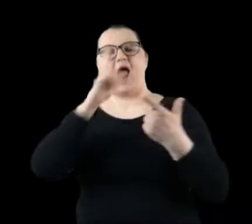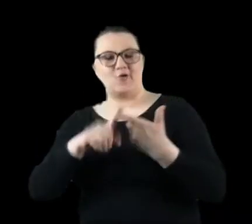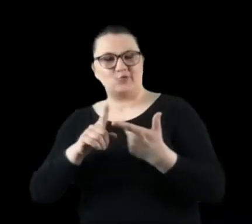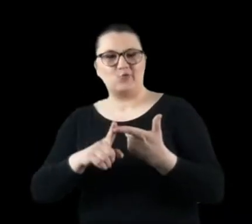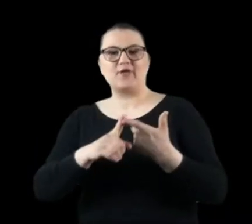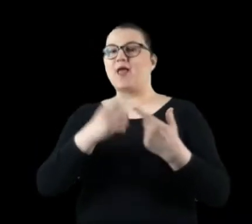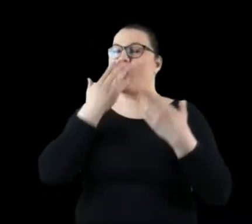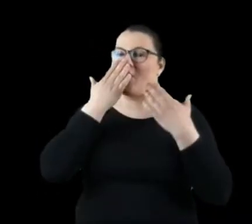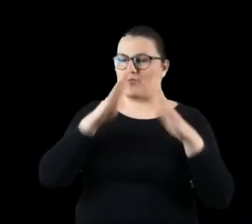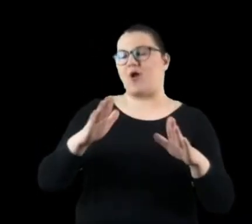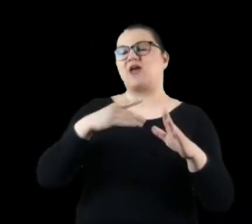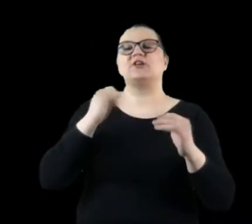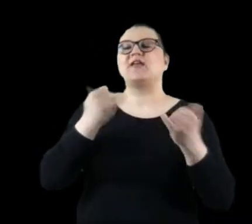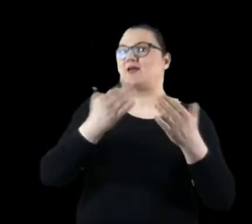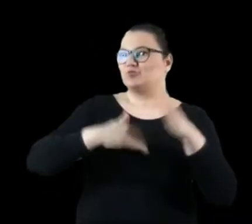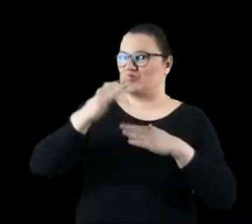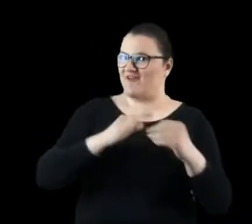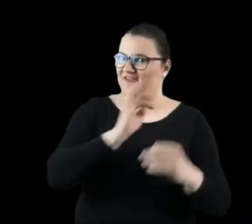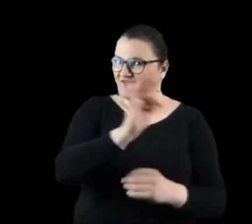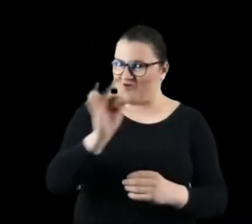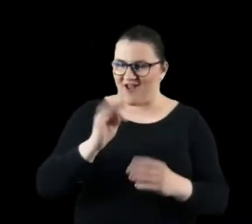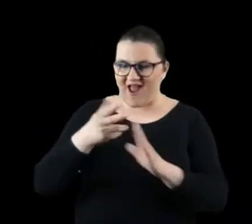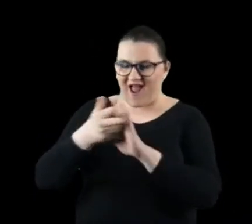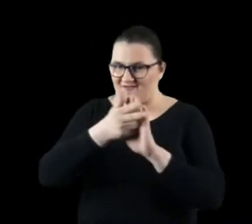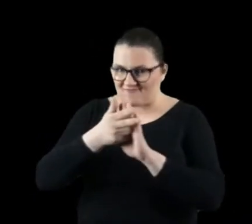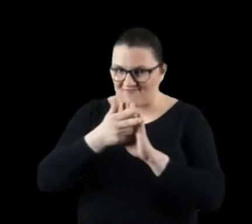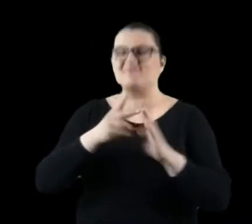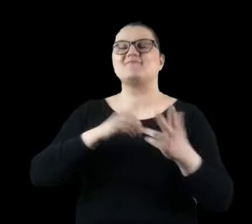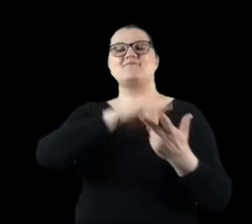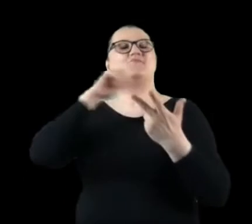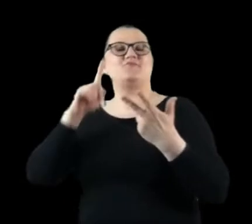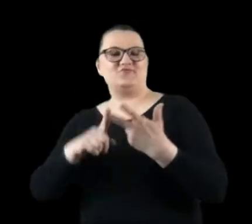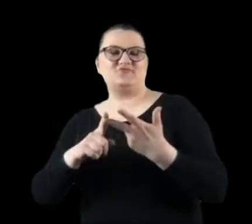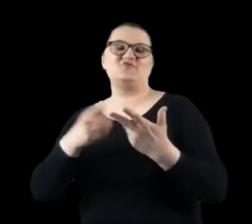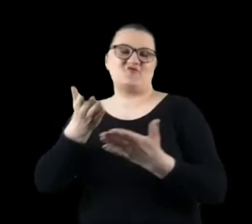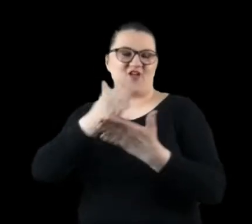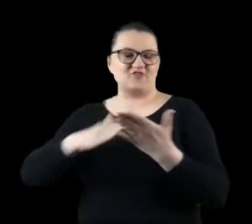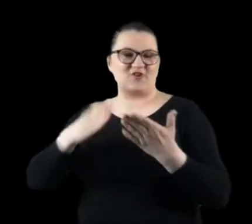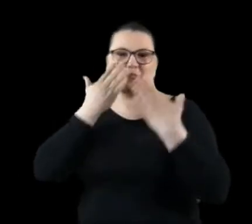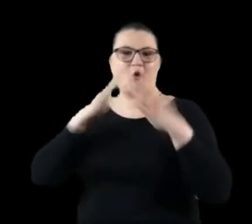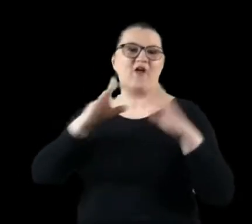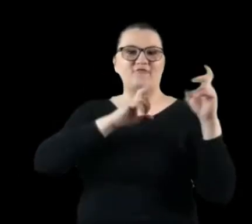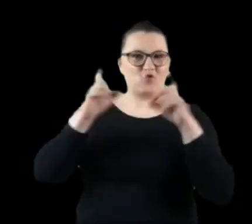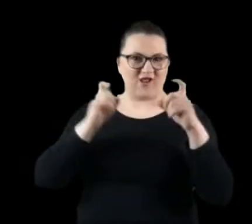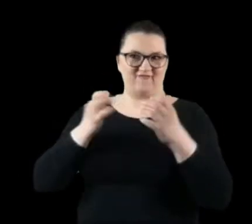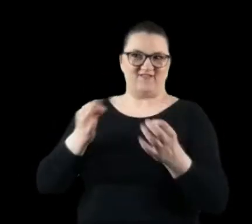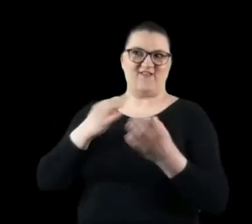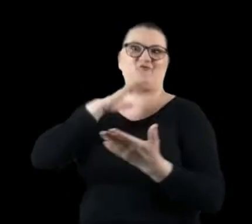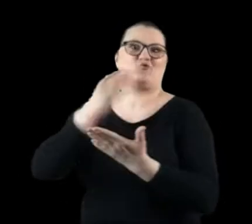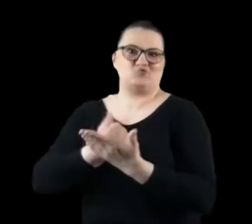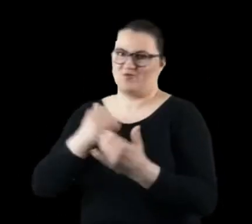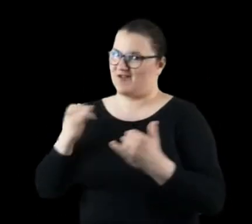kamerę obskurę i w trzeciej części pokażę jak taka fotografia otworkowa w dzisiejszych czasach wygląda.